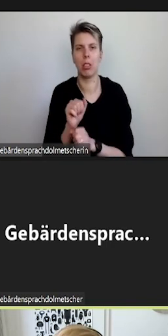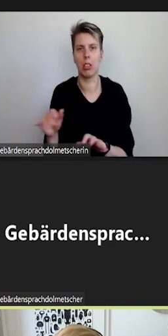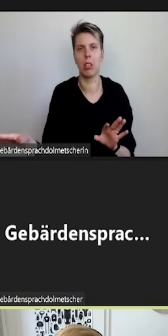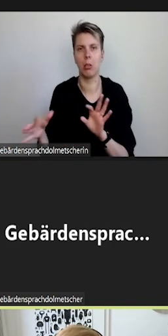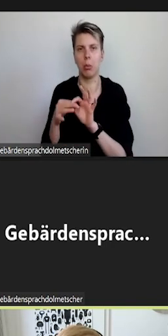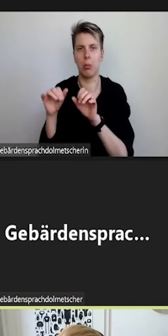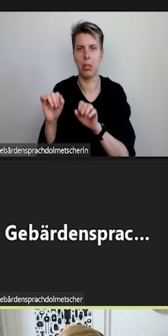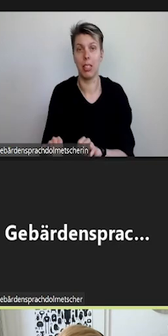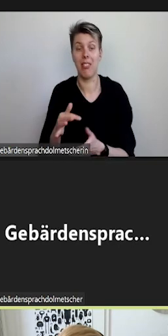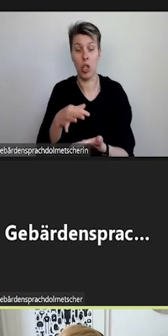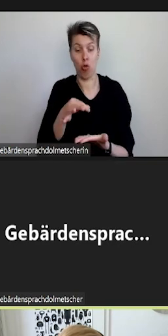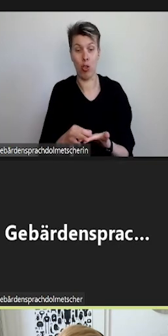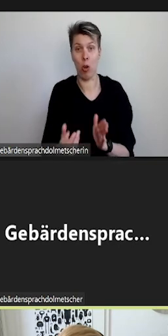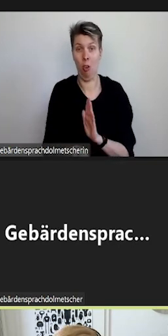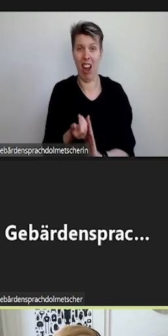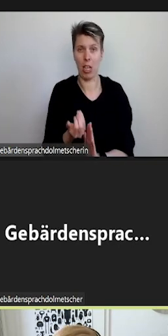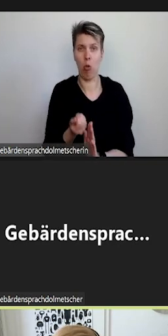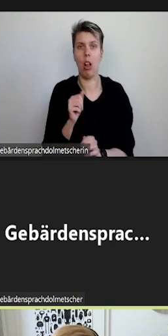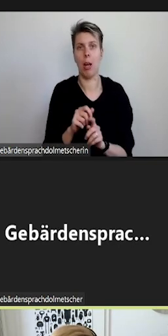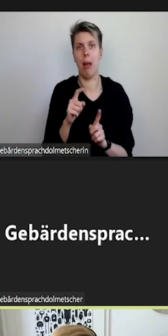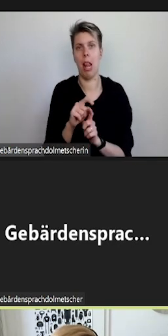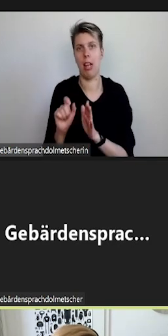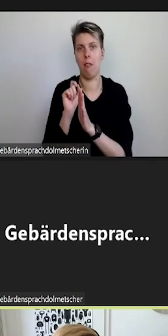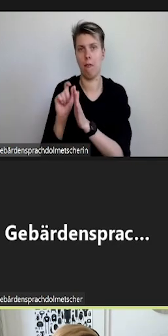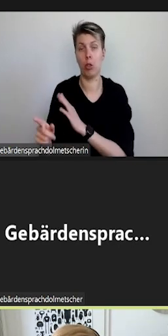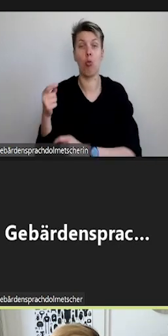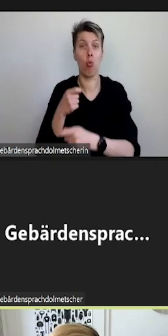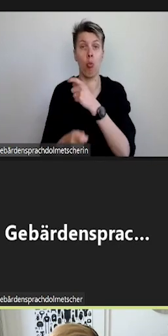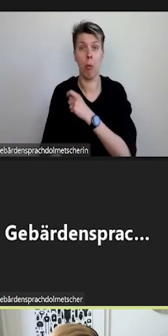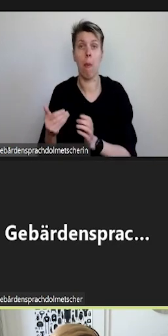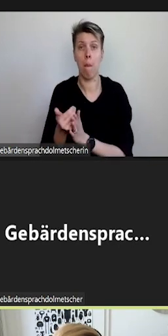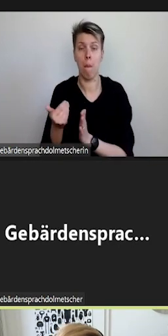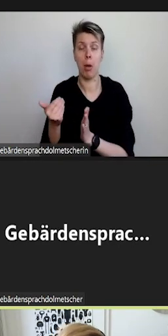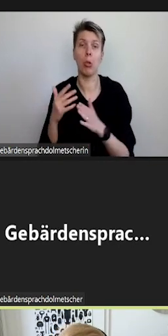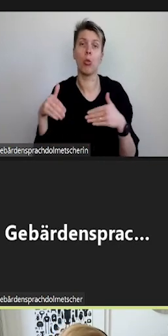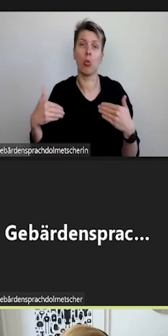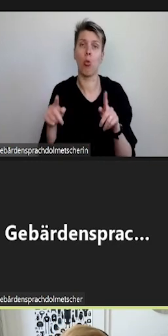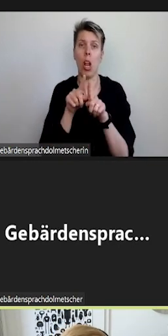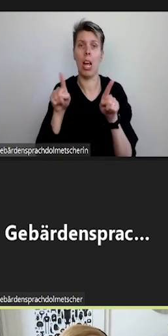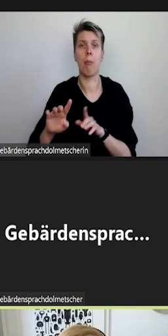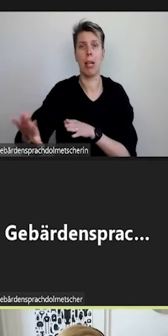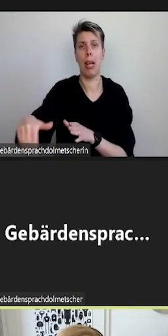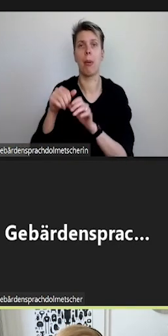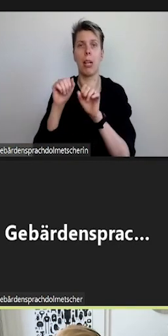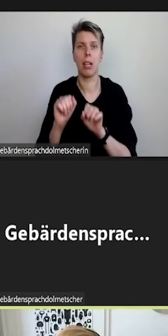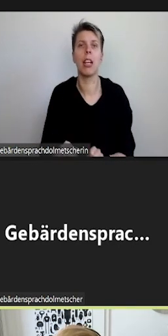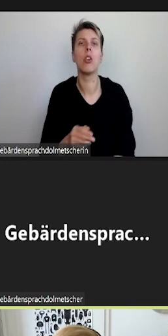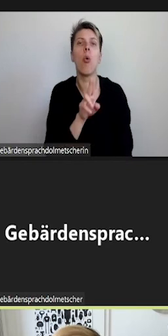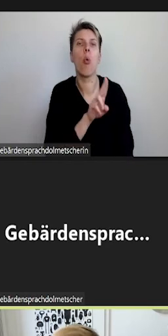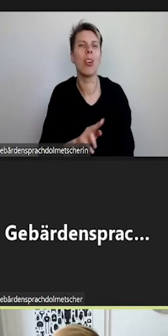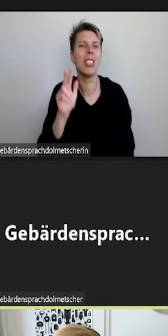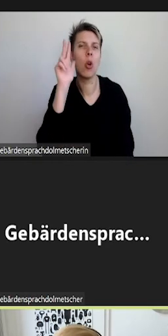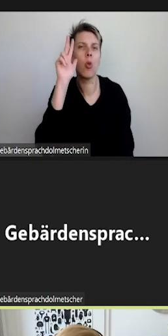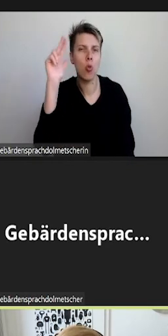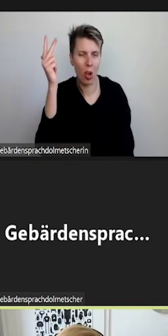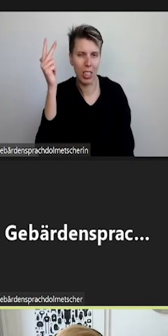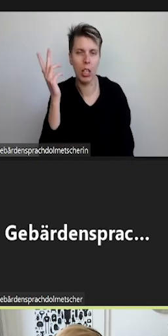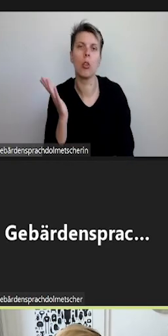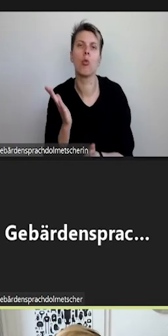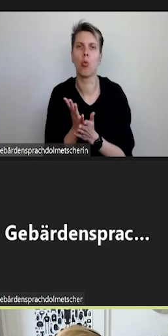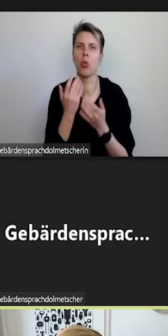verschickt werden. Umgekehrt ist es dadurch auch möglich, den Lageplan einzubinden. Auf den Webseiten der Universität Göttingen ist das schon